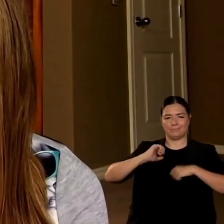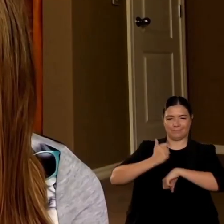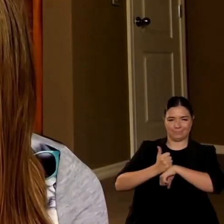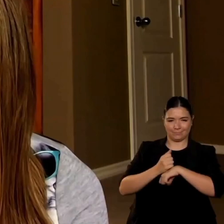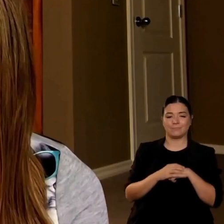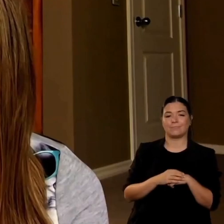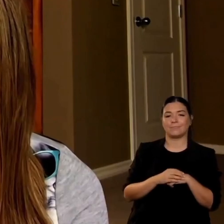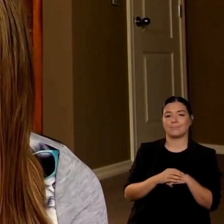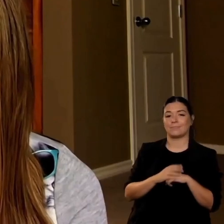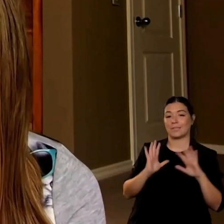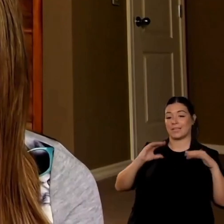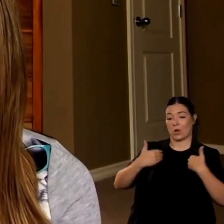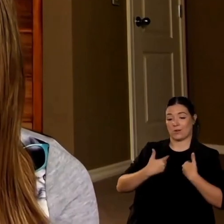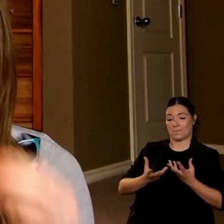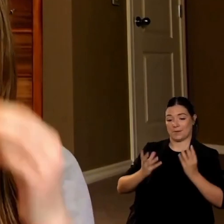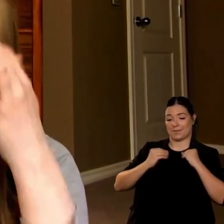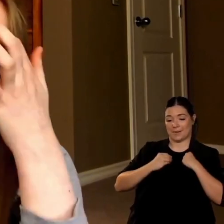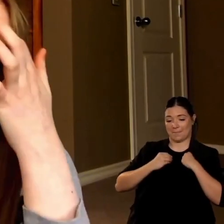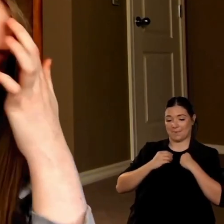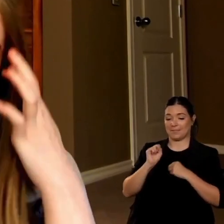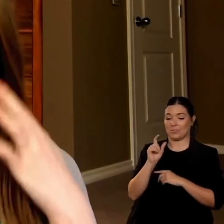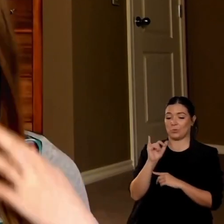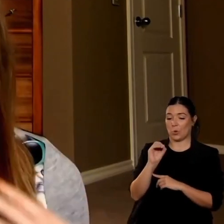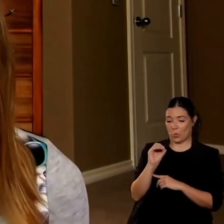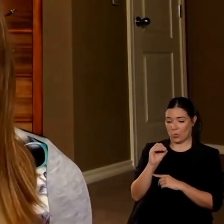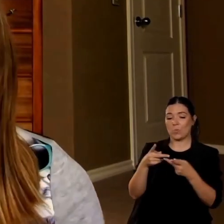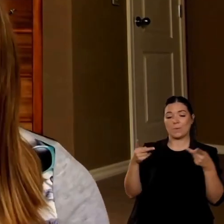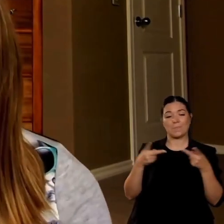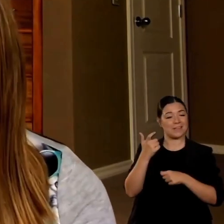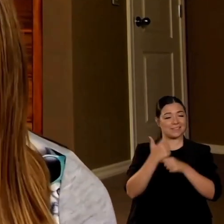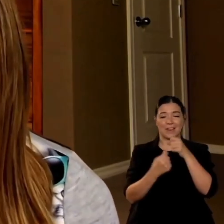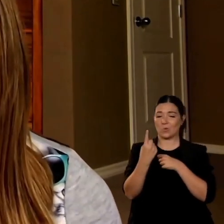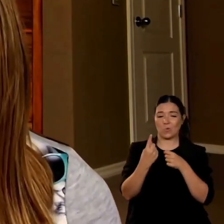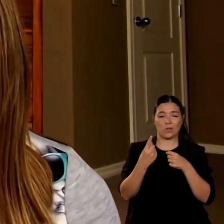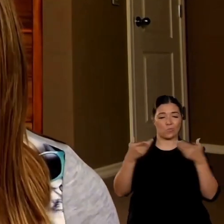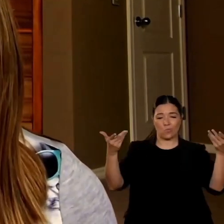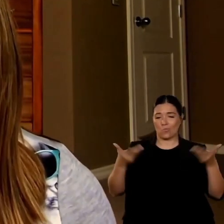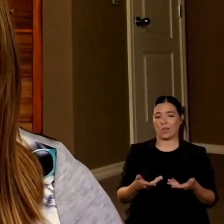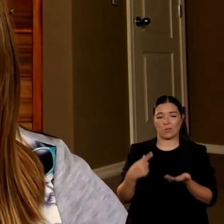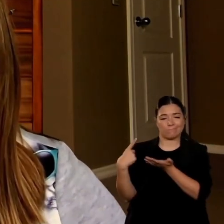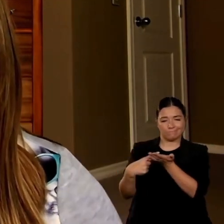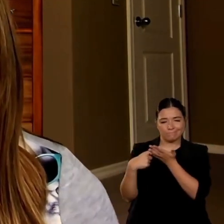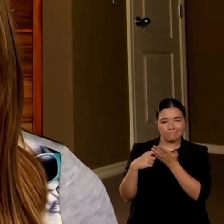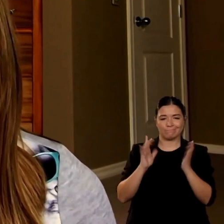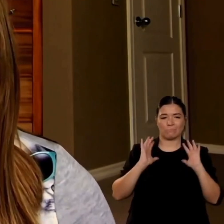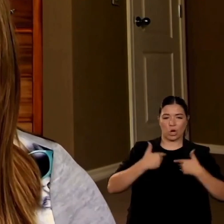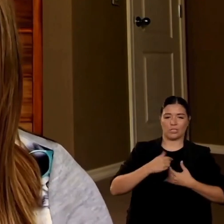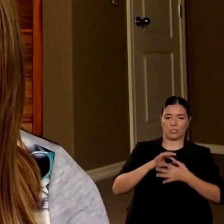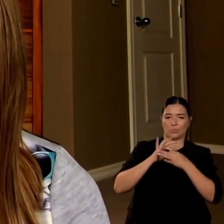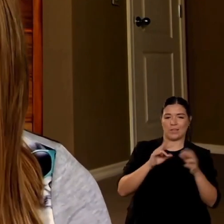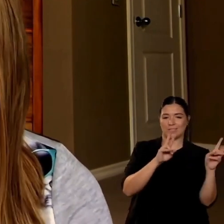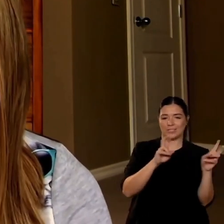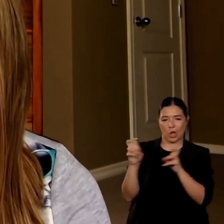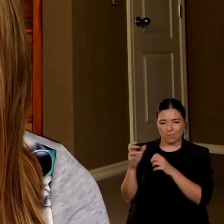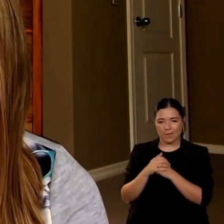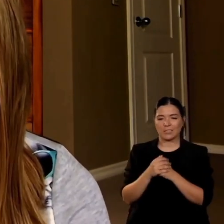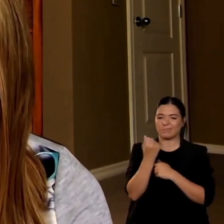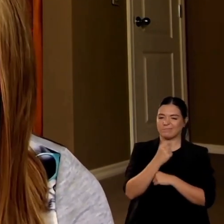progetti su questo tema e fare domande poter sviluppare domande su quali sono le caratteristiche